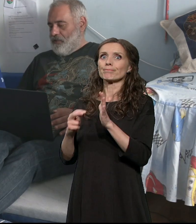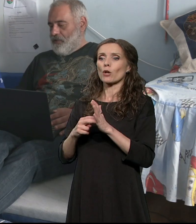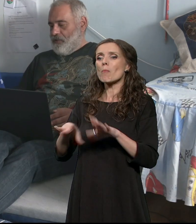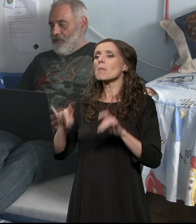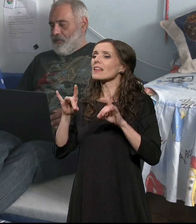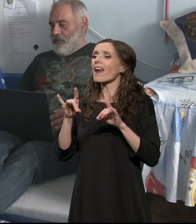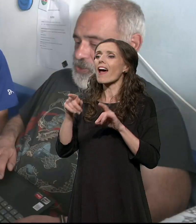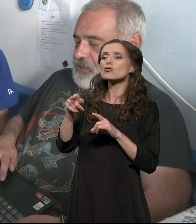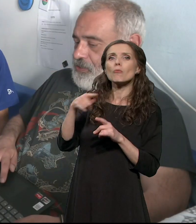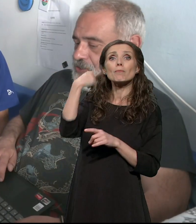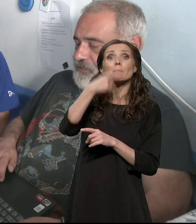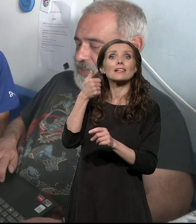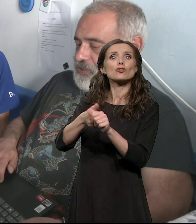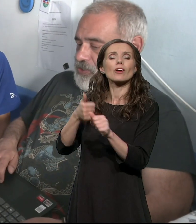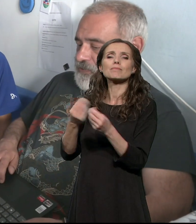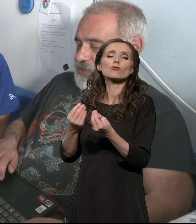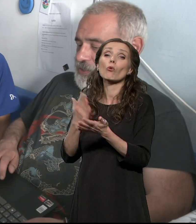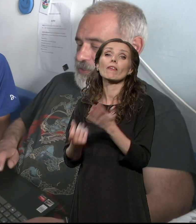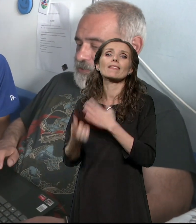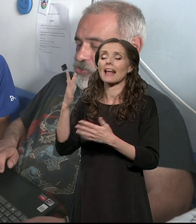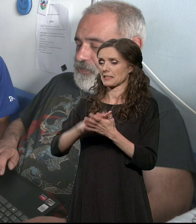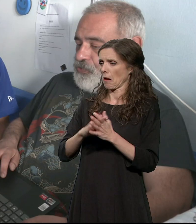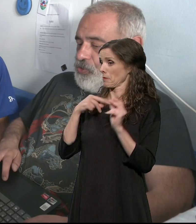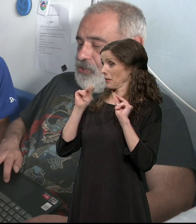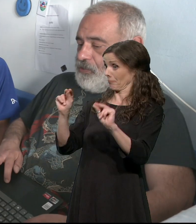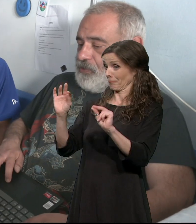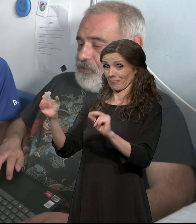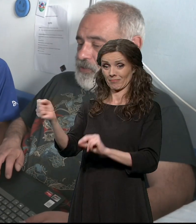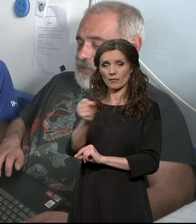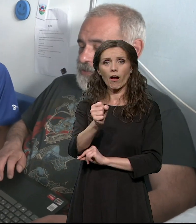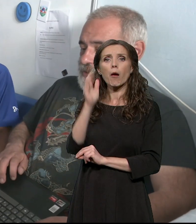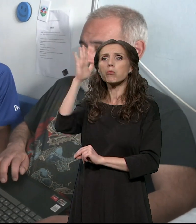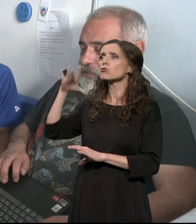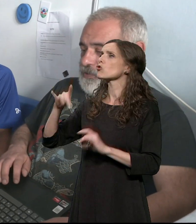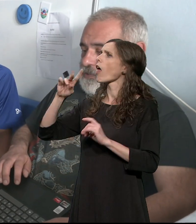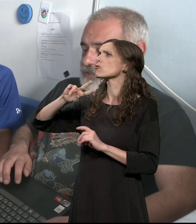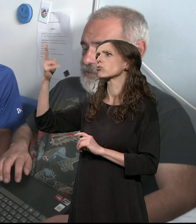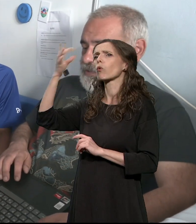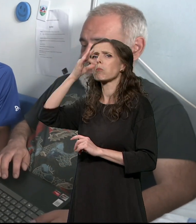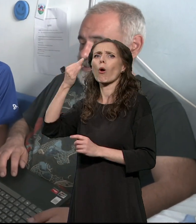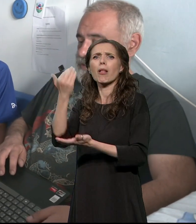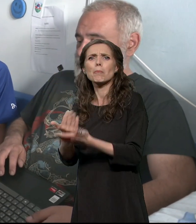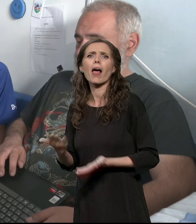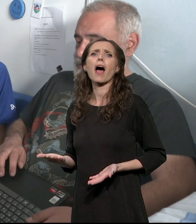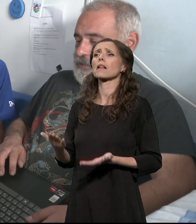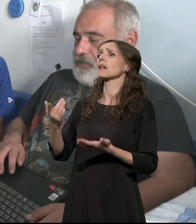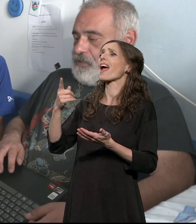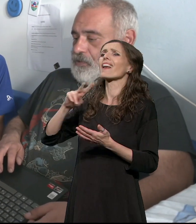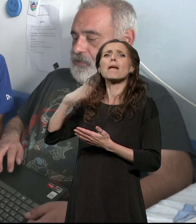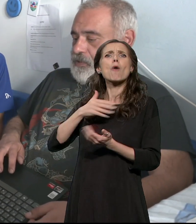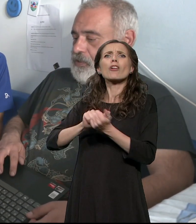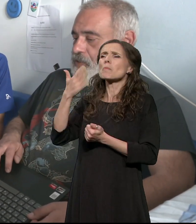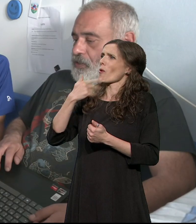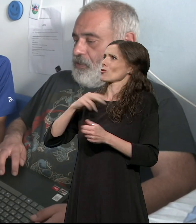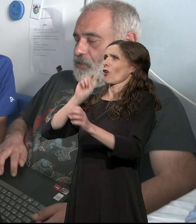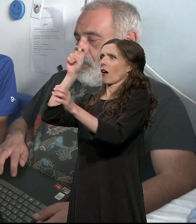što uvek se desi da neko nađe ili bolje plaćen posao ili posao u struciji, ili se uda o ženi, oceli i tako